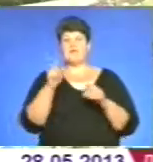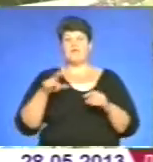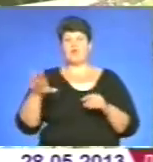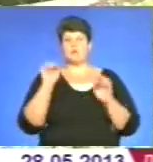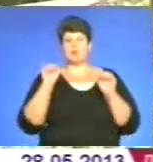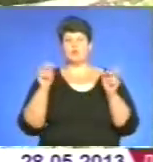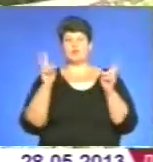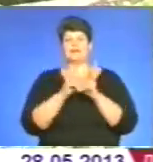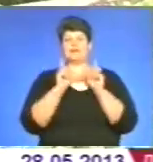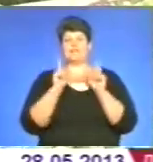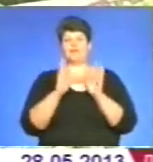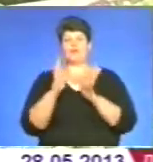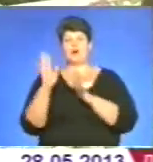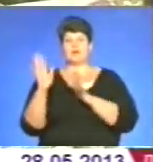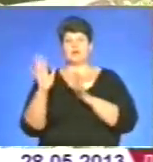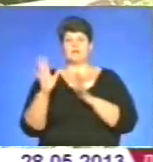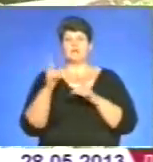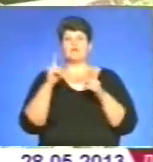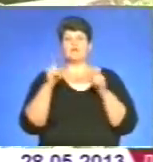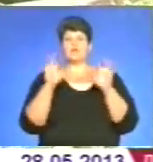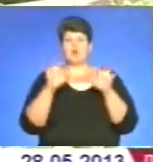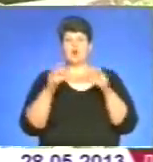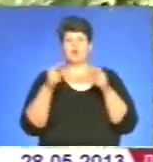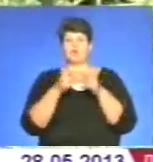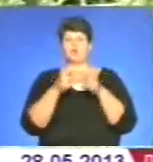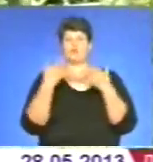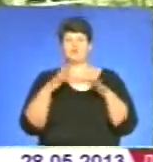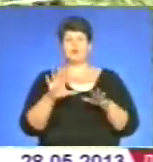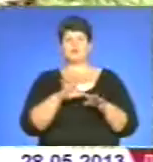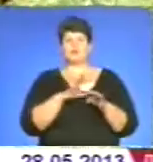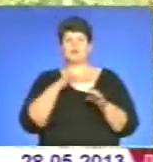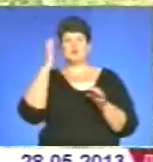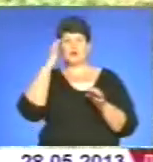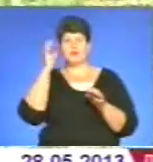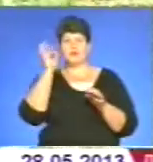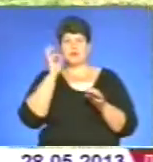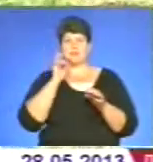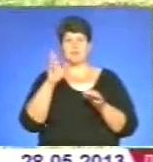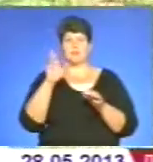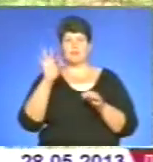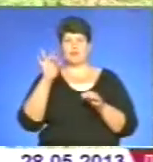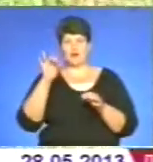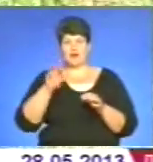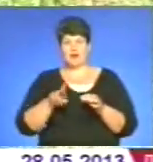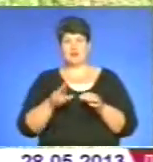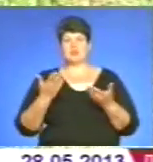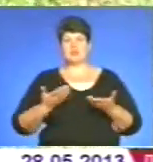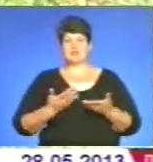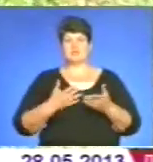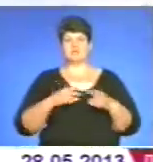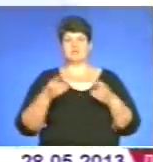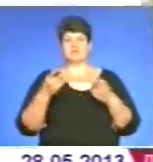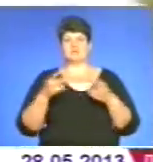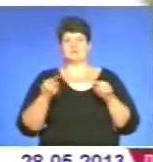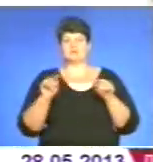парках. У зоокутку в парку Топільче вже жив чорний лебідь Борька. Він був улюбленцем відвідувачів, прожив у неволі 30 років.